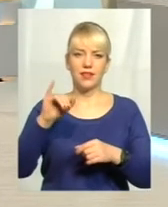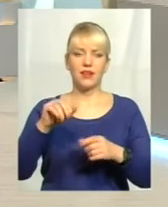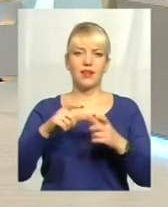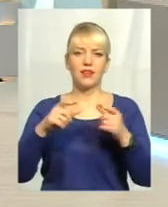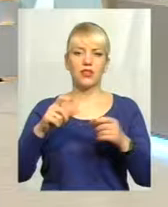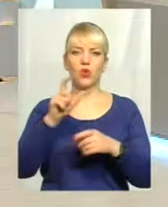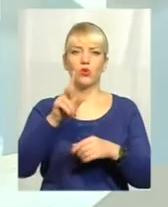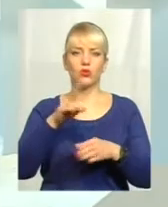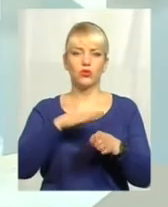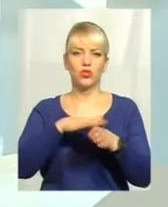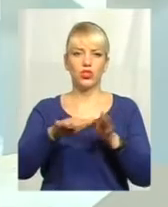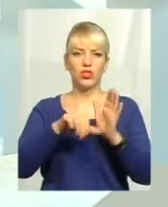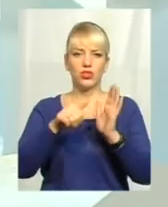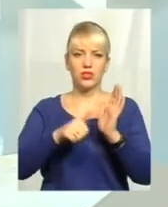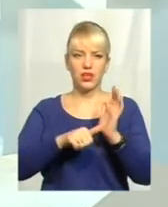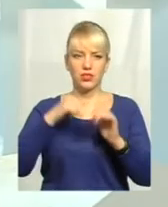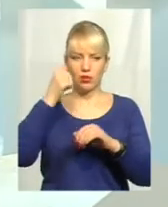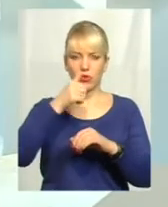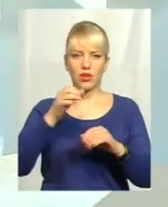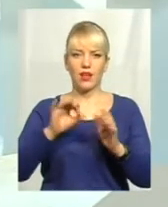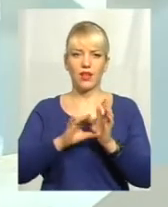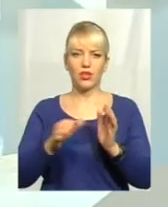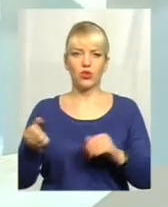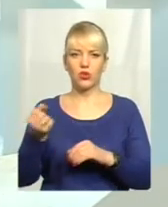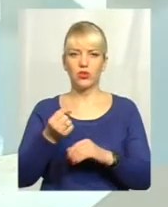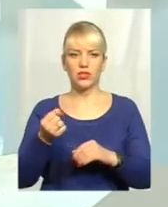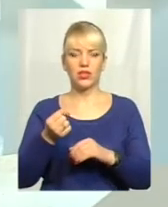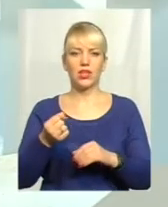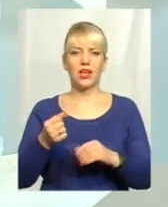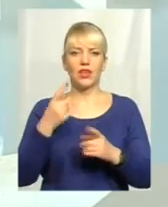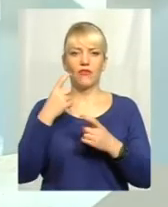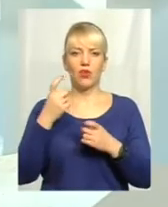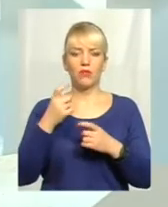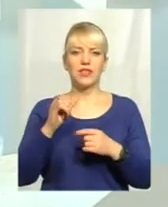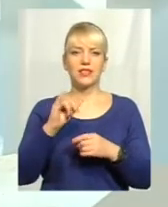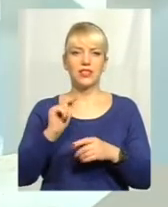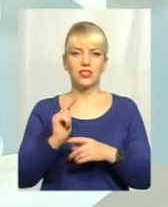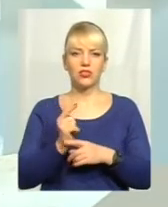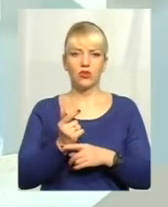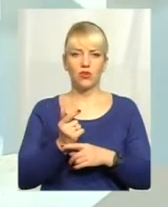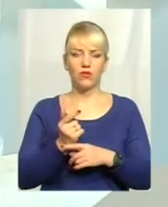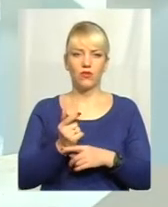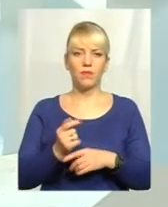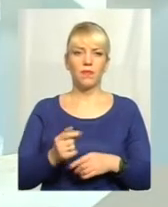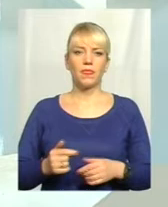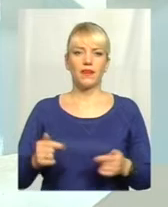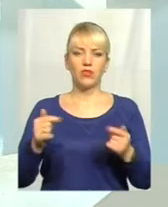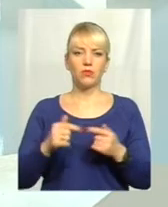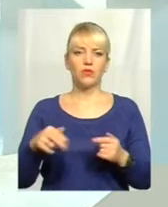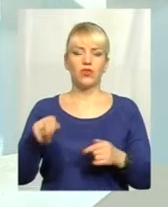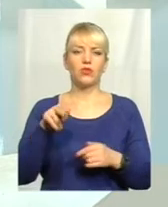16 років, знову таки, з електронним носієм інформації. І, знову ж таки, відповідно до